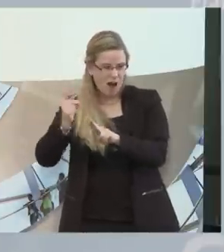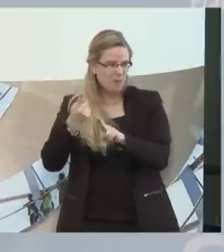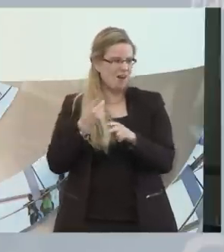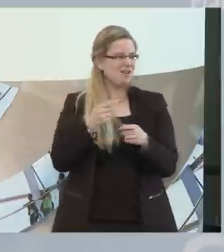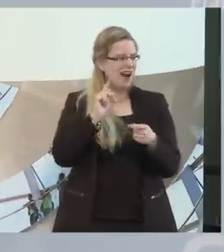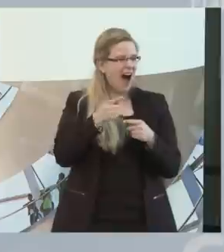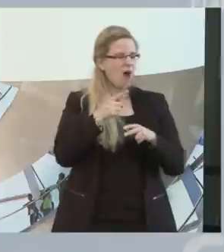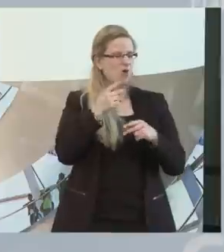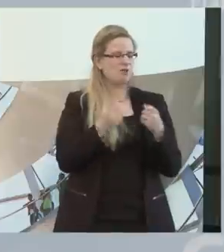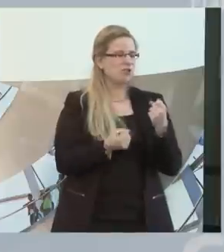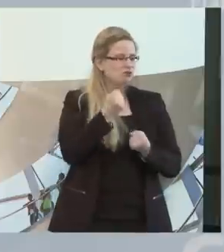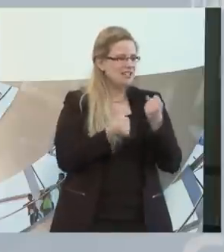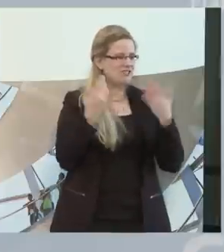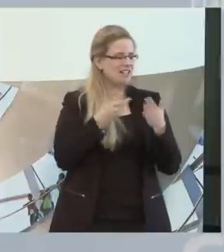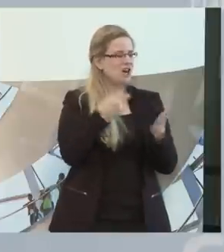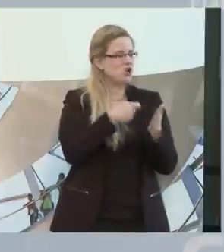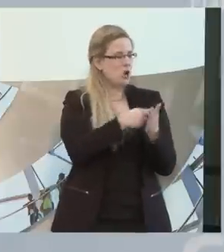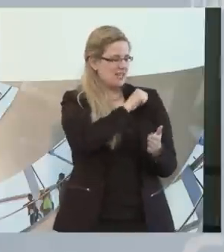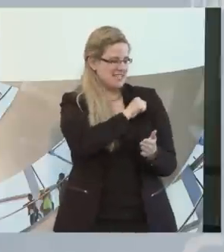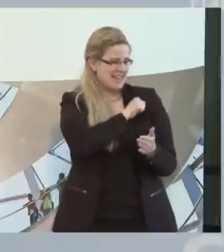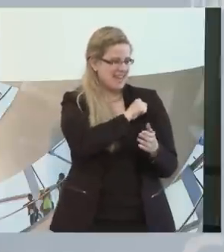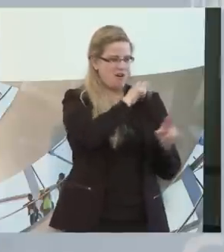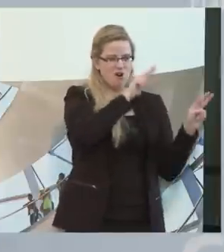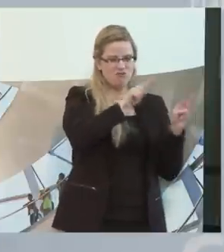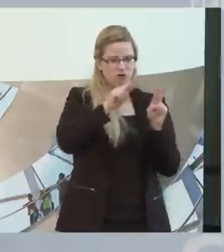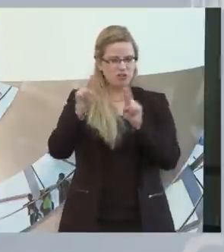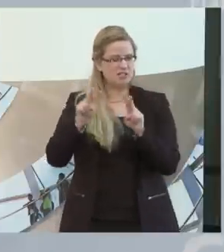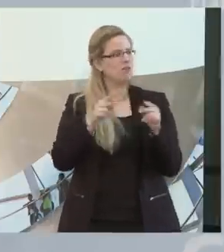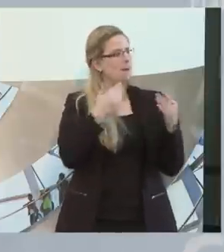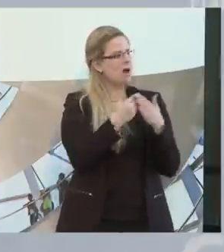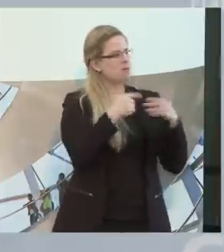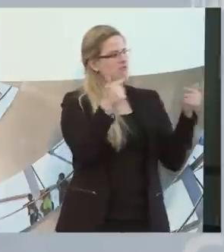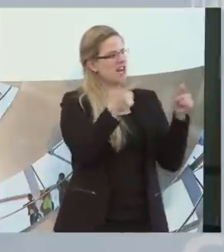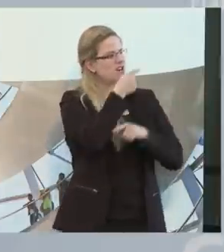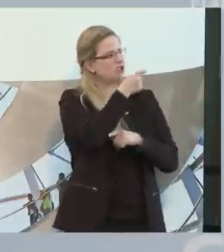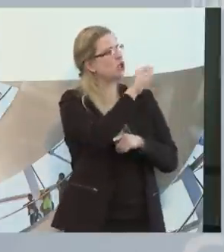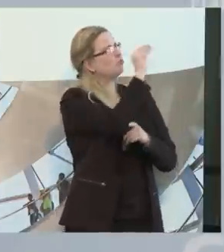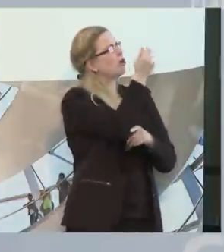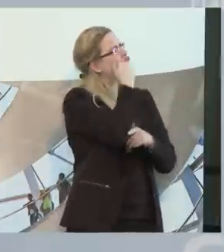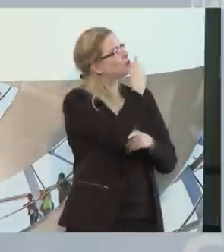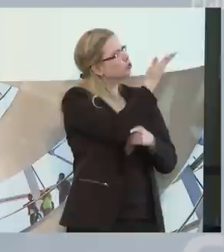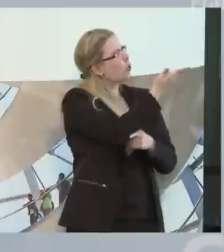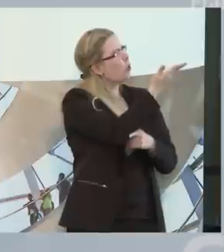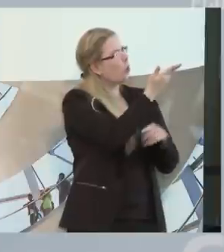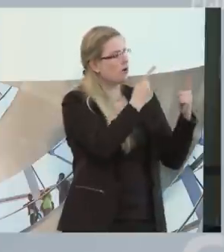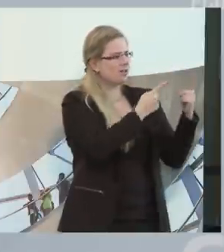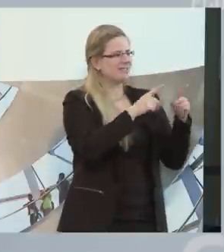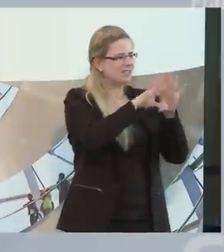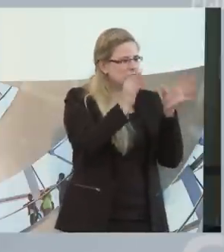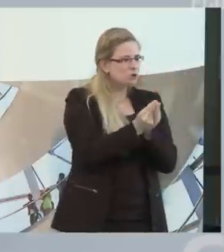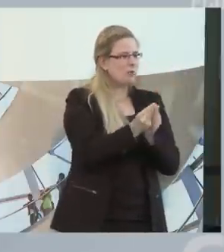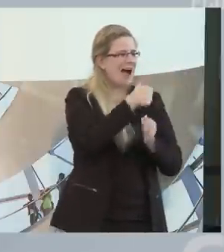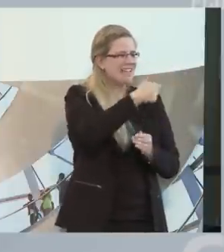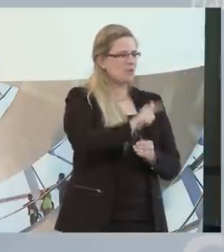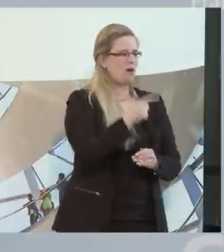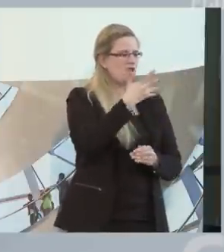Kostenträgern. Wenn man das der Pflegeversicherung sagt, sie soll das machen, reden wir hier über eine Summe von 1,5